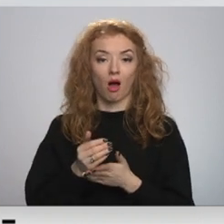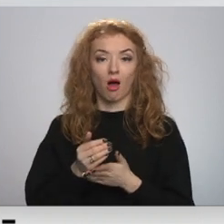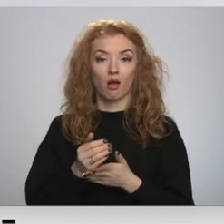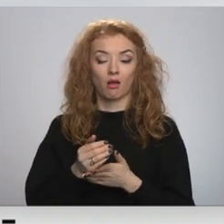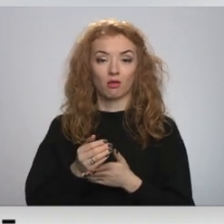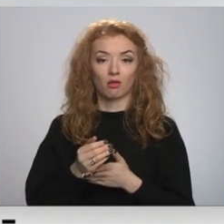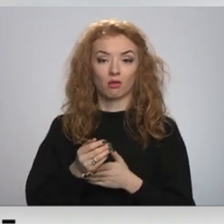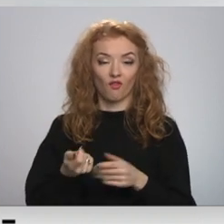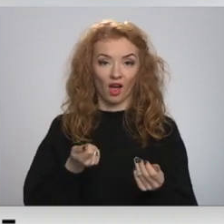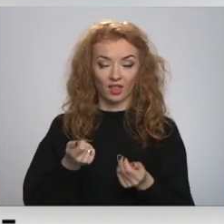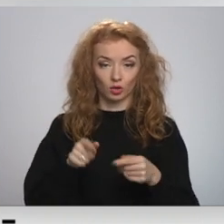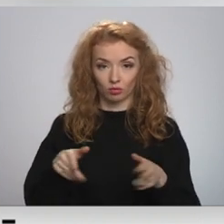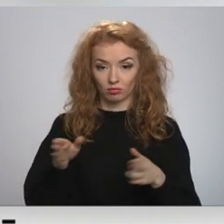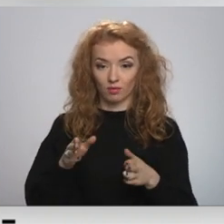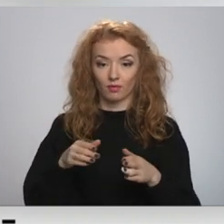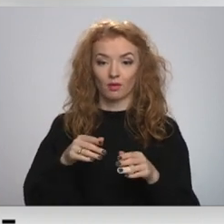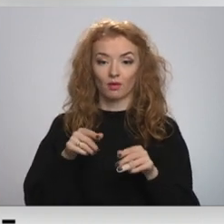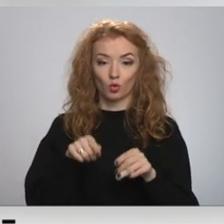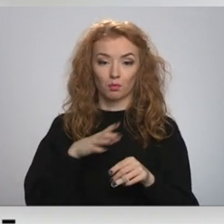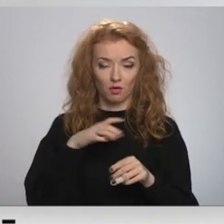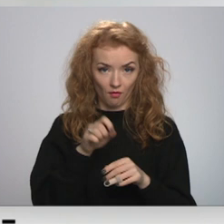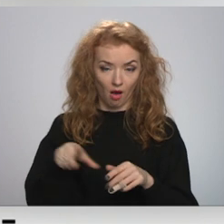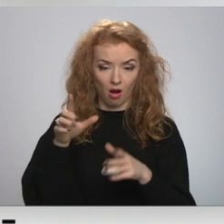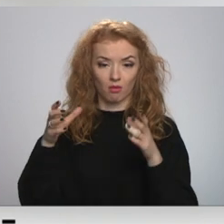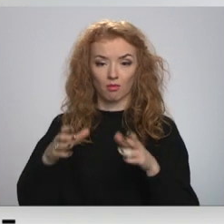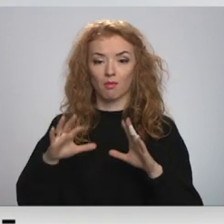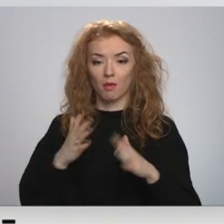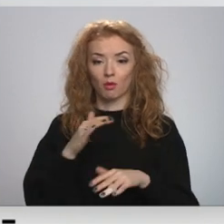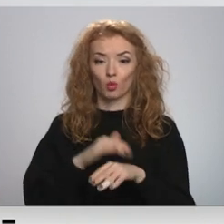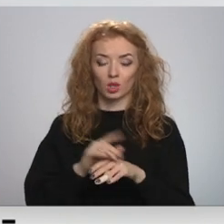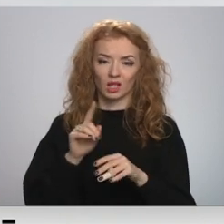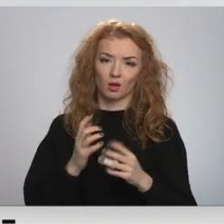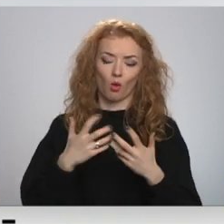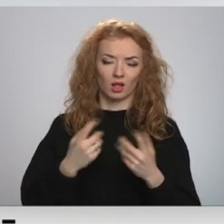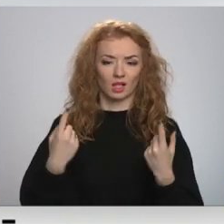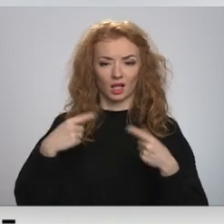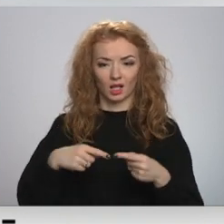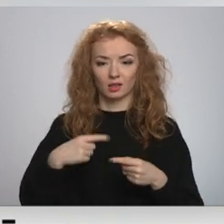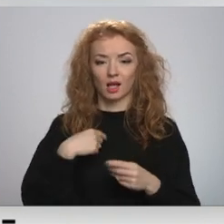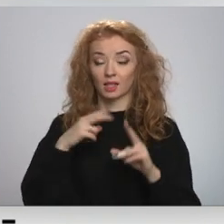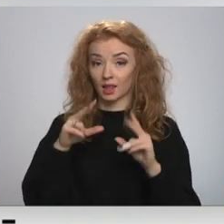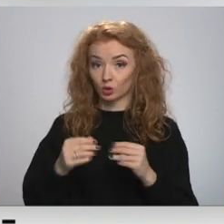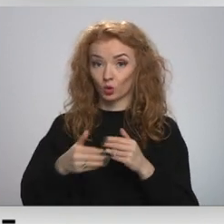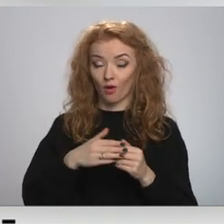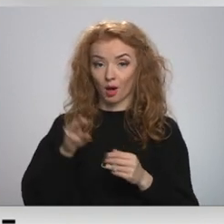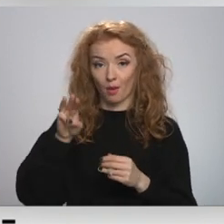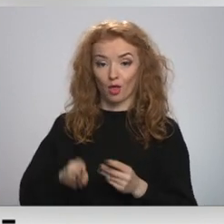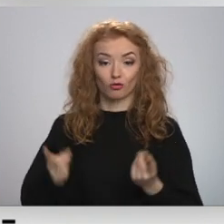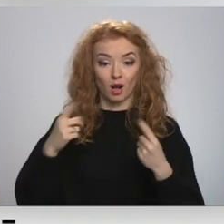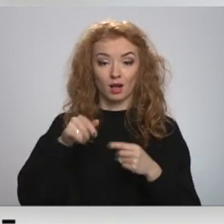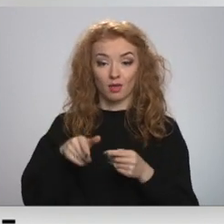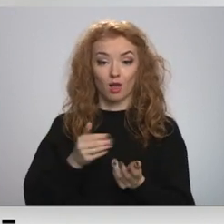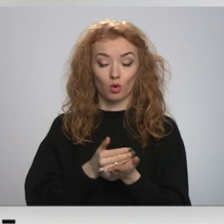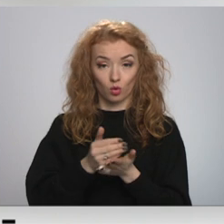turpināt sēdi, vadīt sēdē tajā brīdībī vairākums. Pēc būtības ir polskā krīze, es ticu, ka tuvākā mēnešu laikā, ja šāds